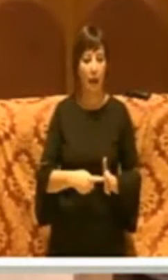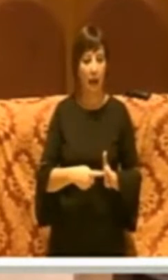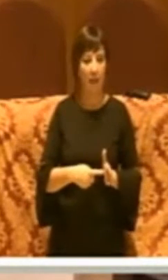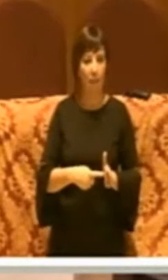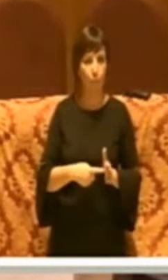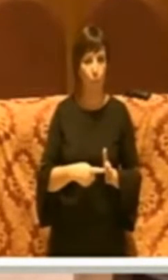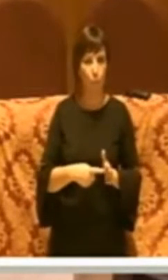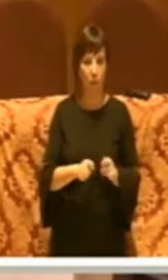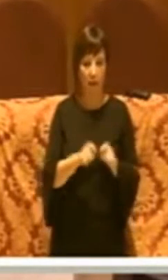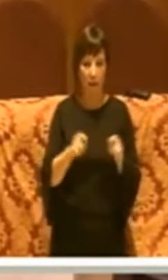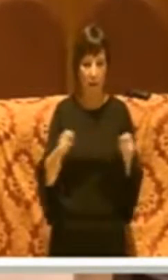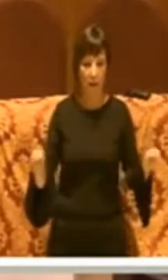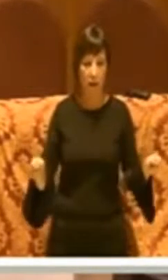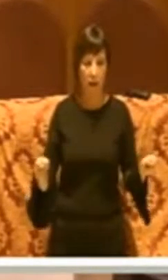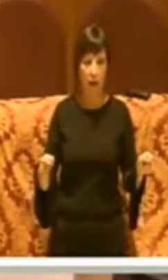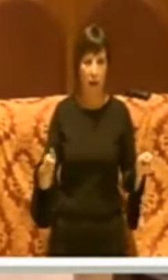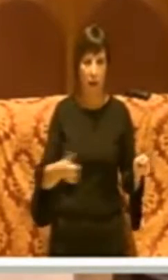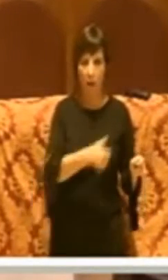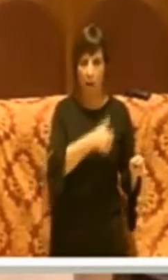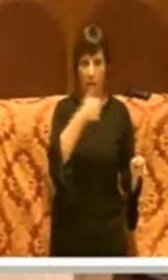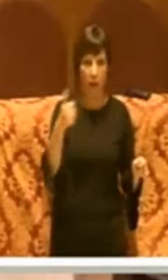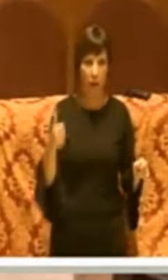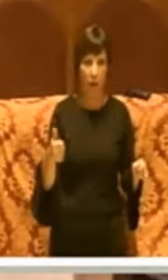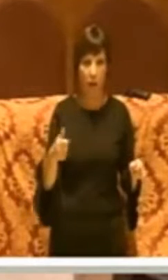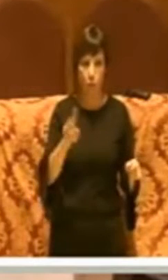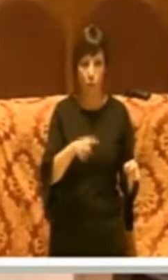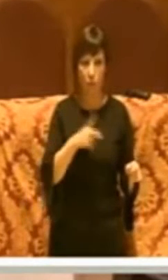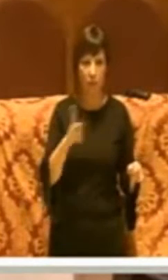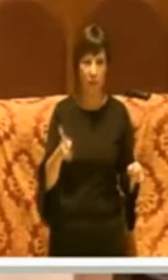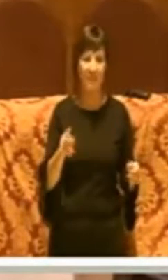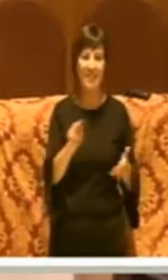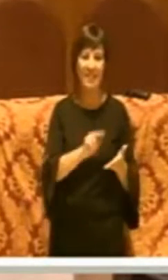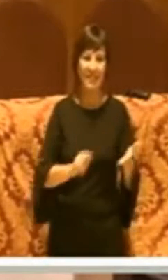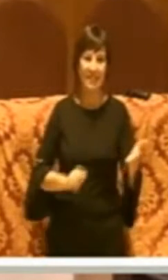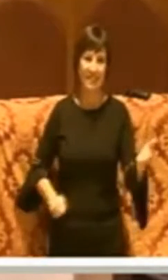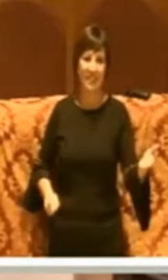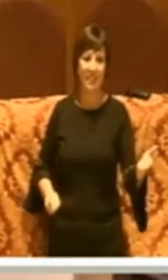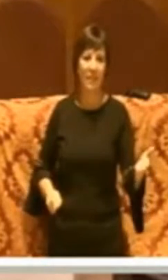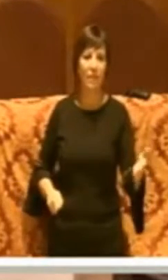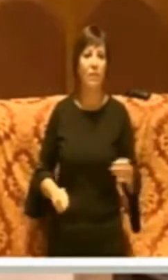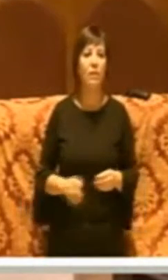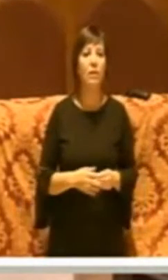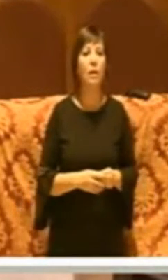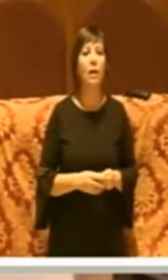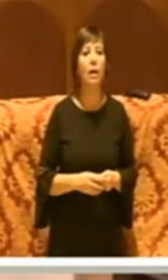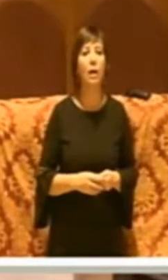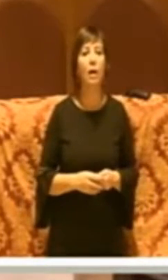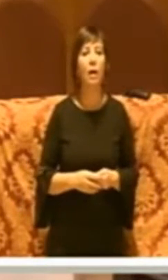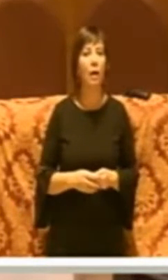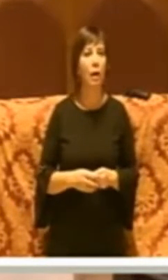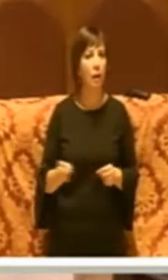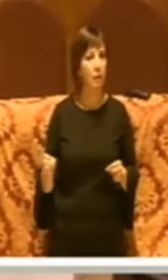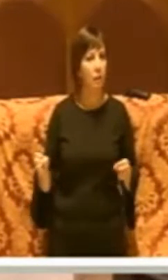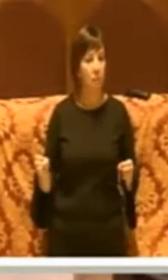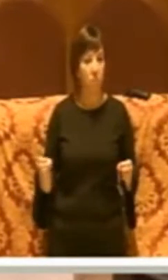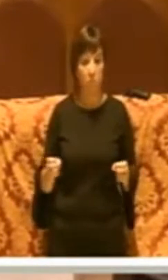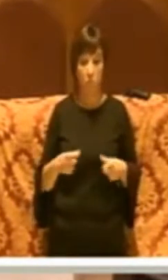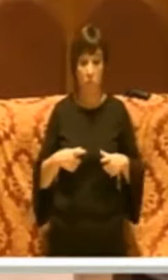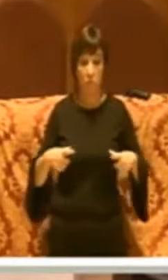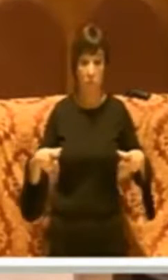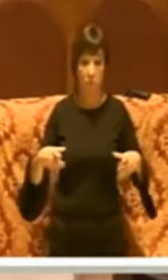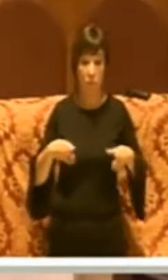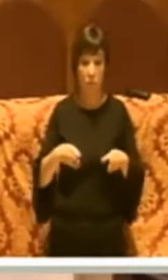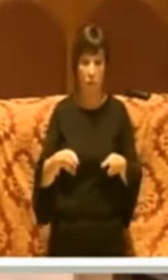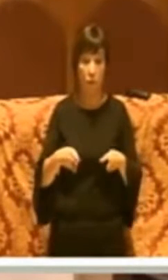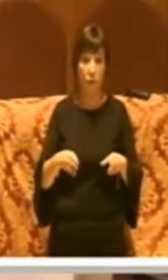riguardo a tutto l'anno 2012, scrive impressionante aumento delle buche a Roma.